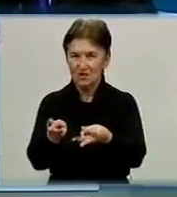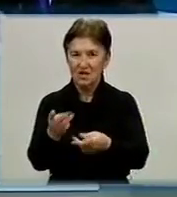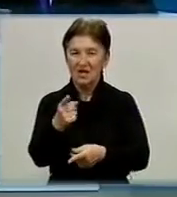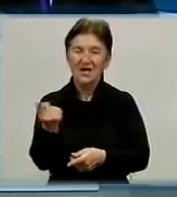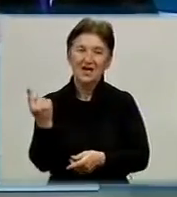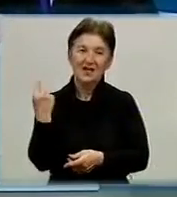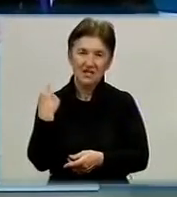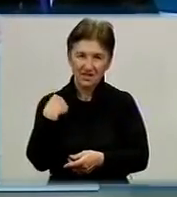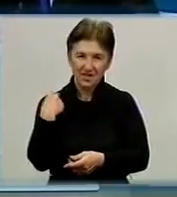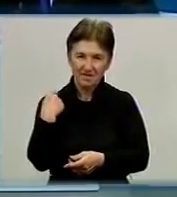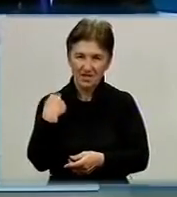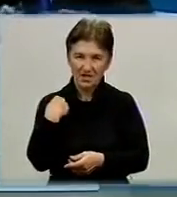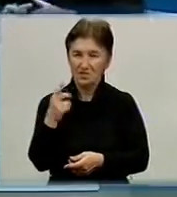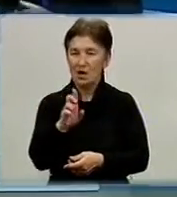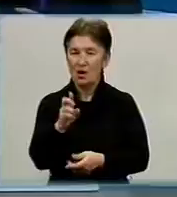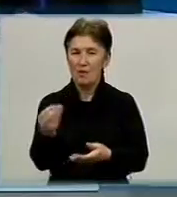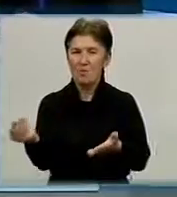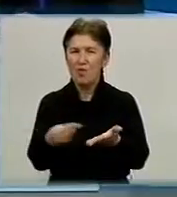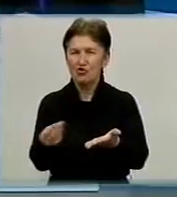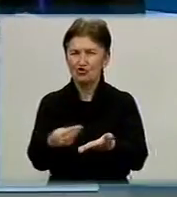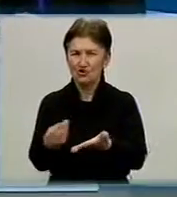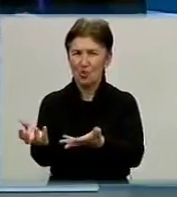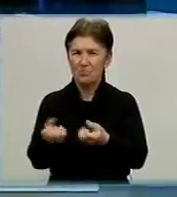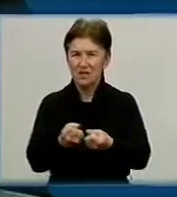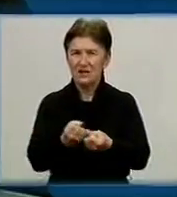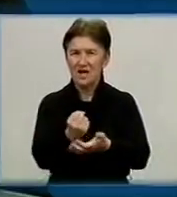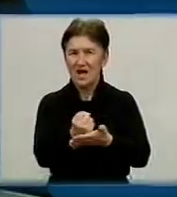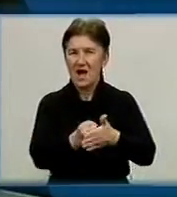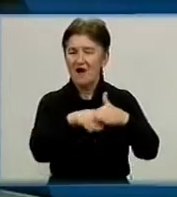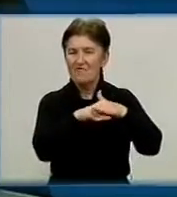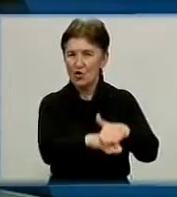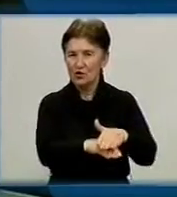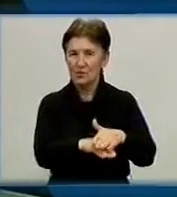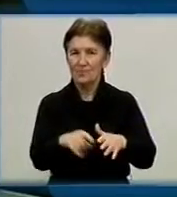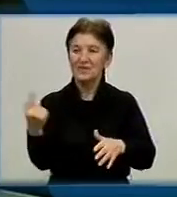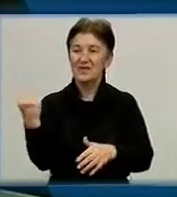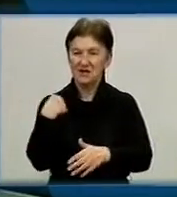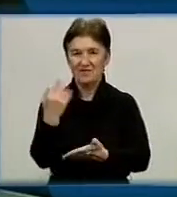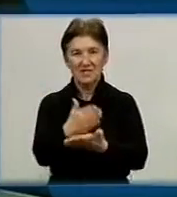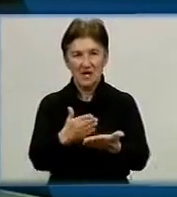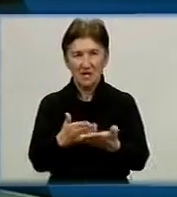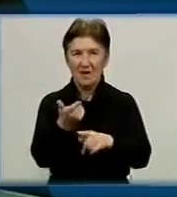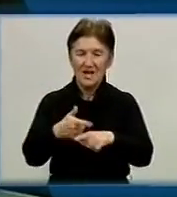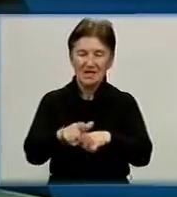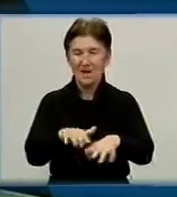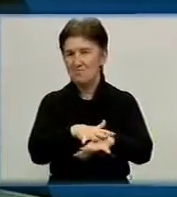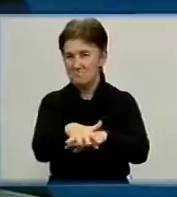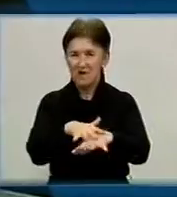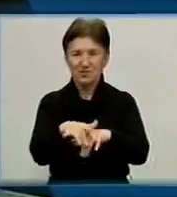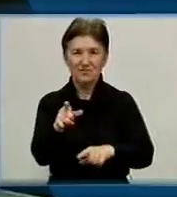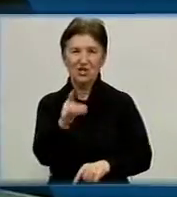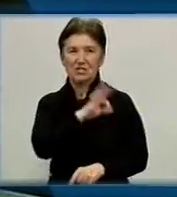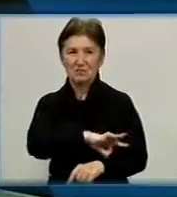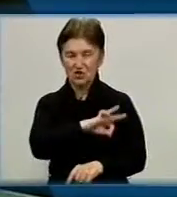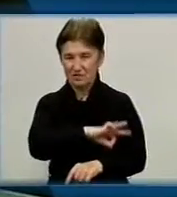хліб почає. Борошна беруть з аграрного фонду. До речі, Кіровоград хліб – це наймасовийший споживач